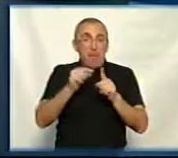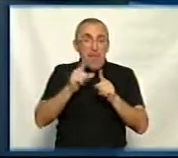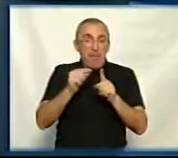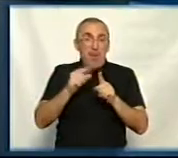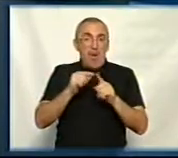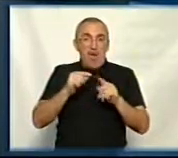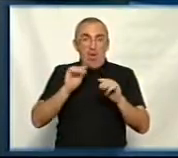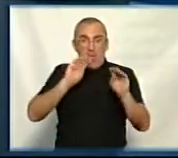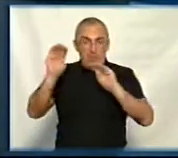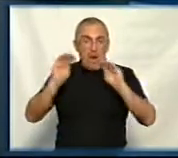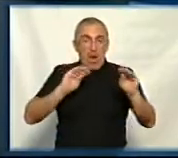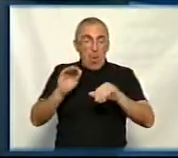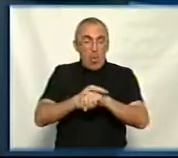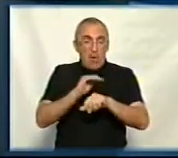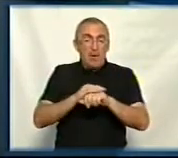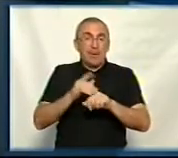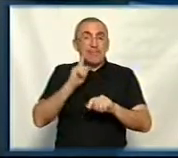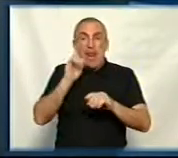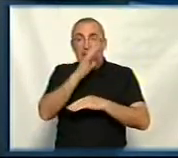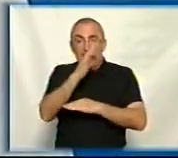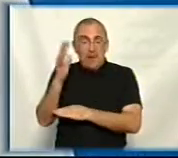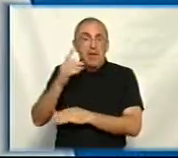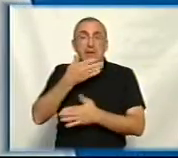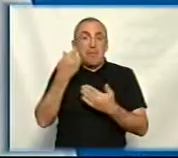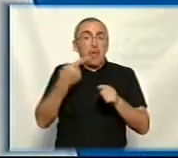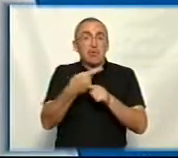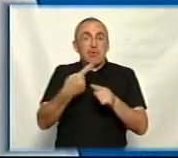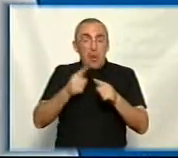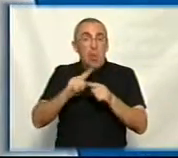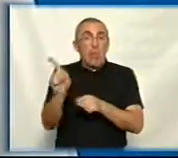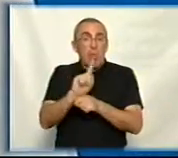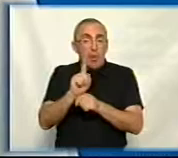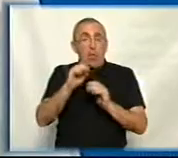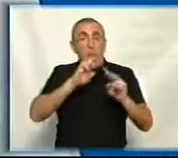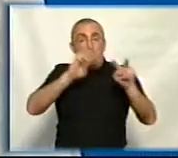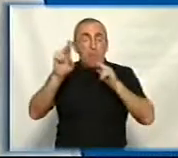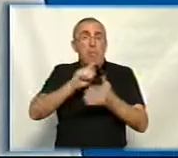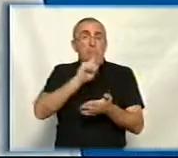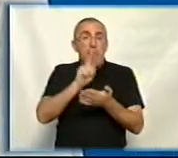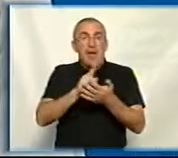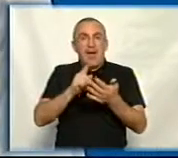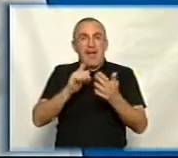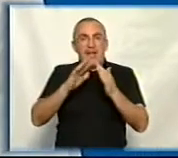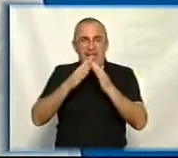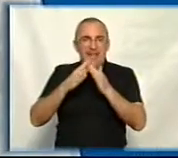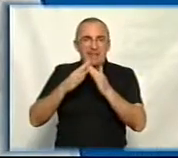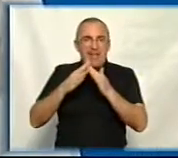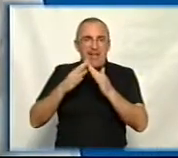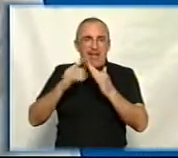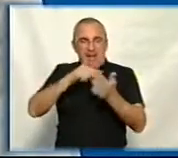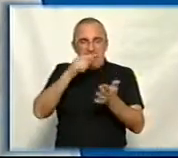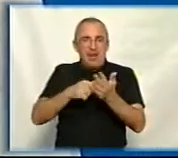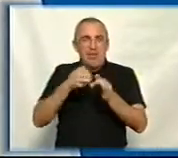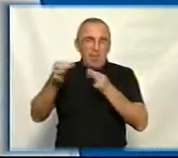зелених насаджень там немає такої норми навіть, що обрізуванням дерев в населених пунктах можуть займатися